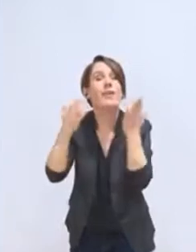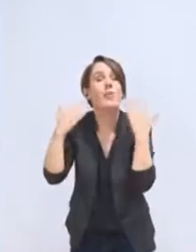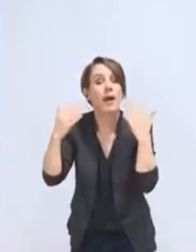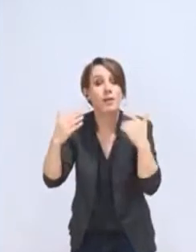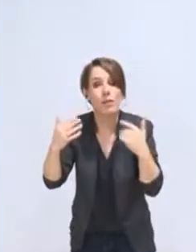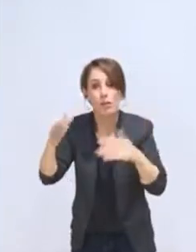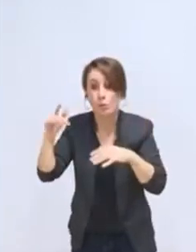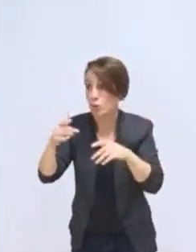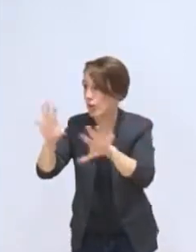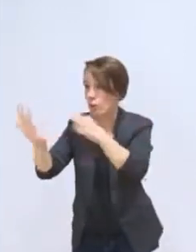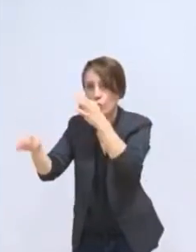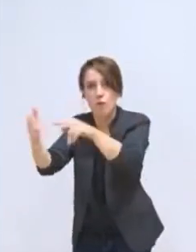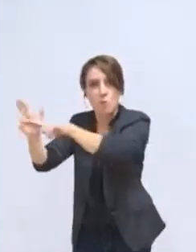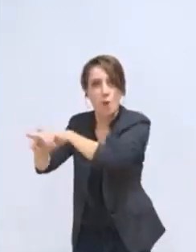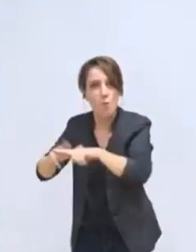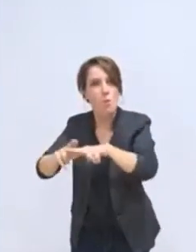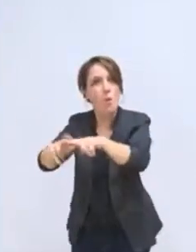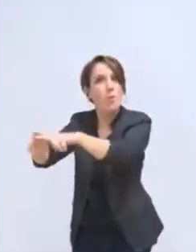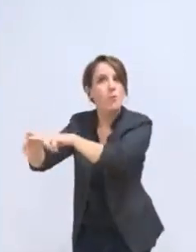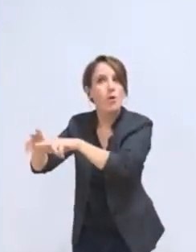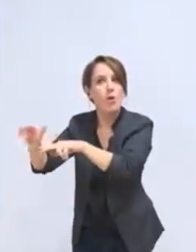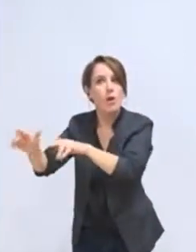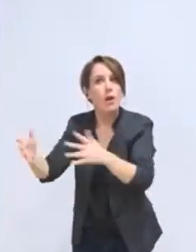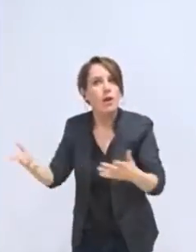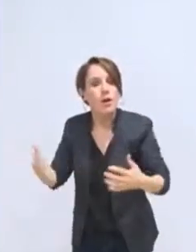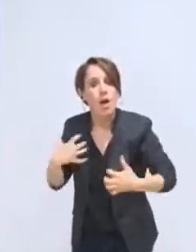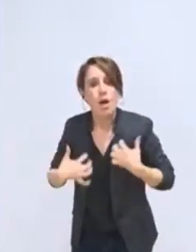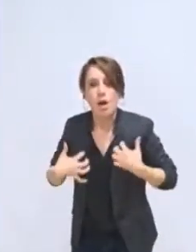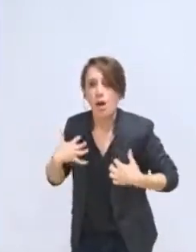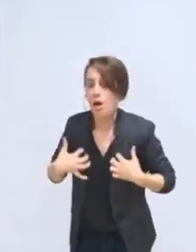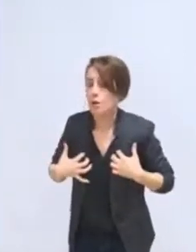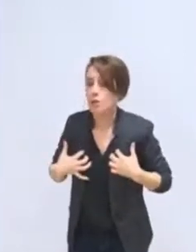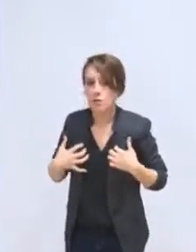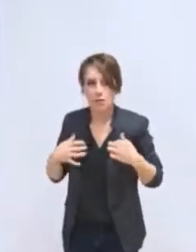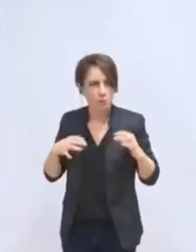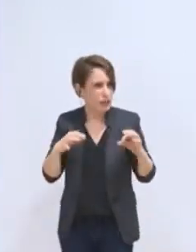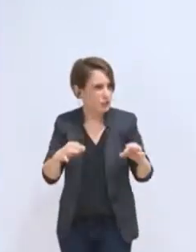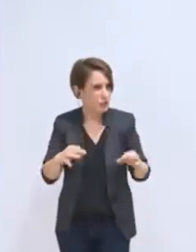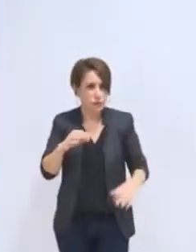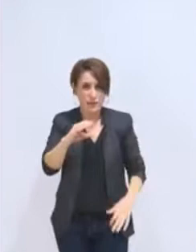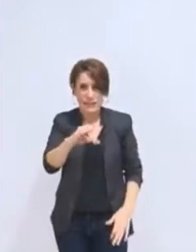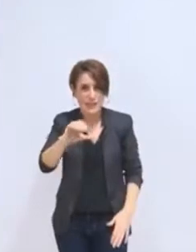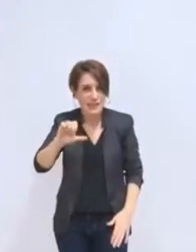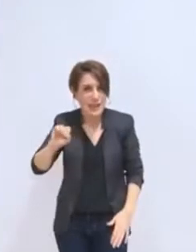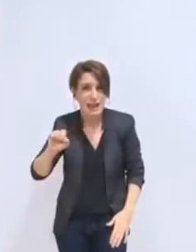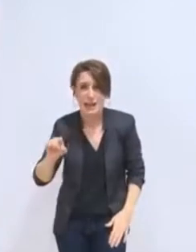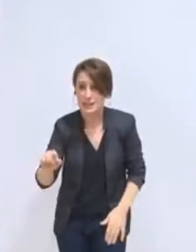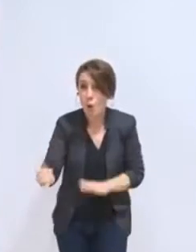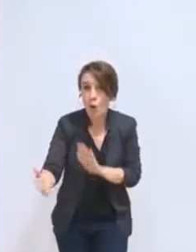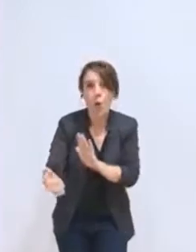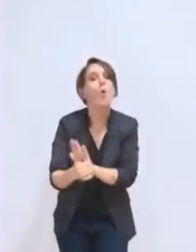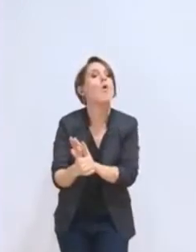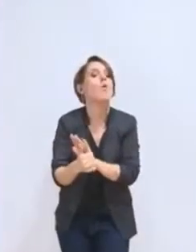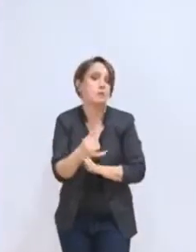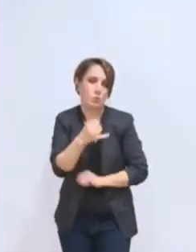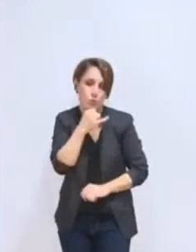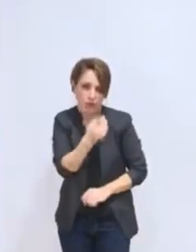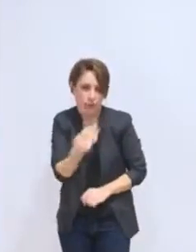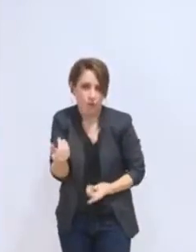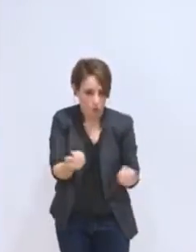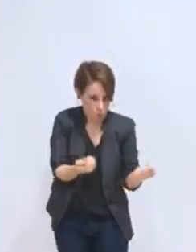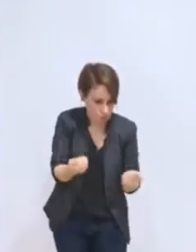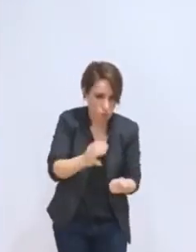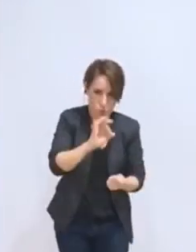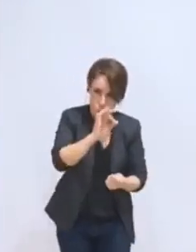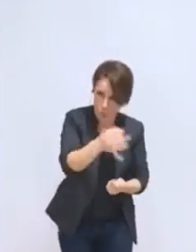Si je dis cela, c'est parce que le CCS de Grenoble a toujours joué un rôle, non seulement en matière de petite enfance, non seulement